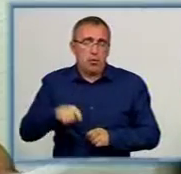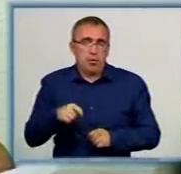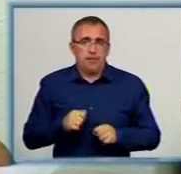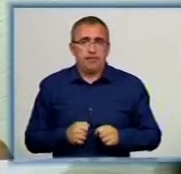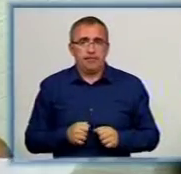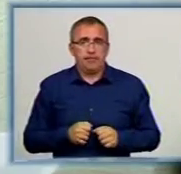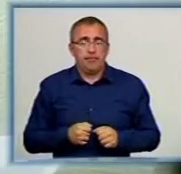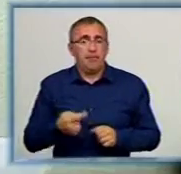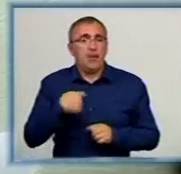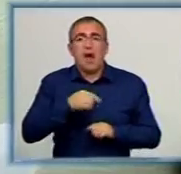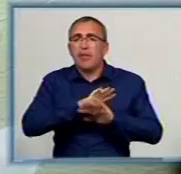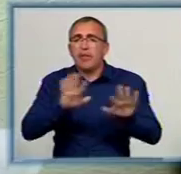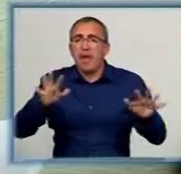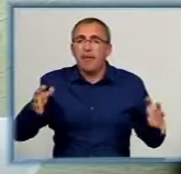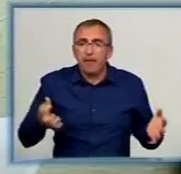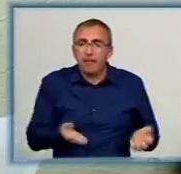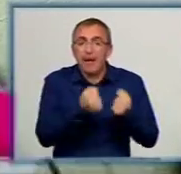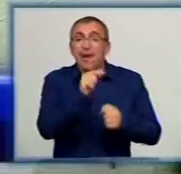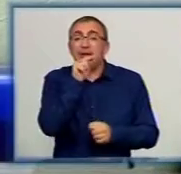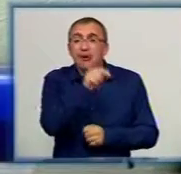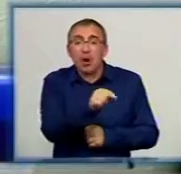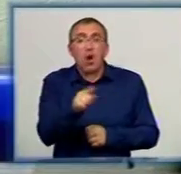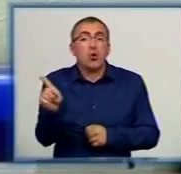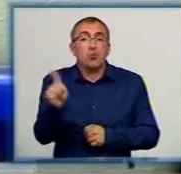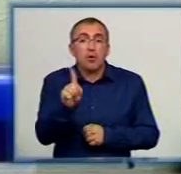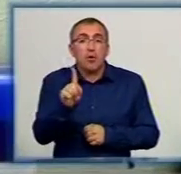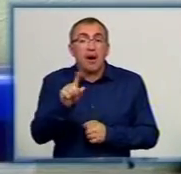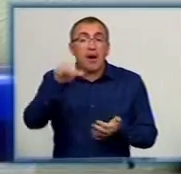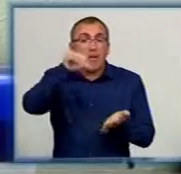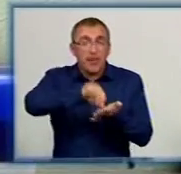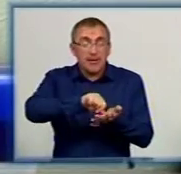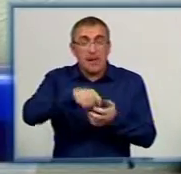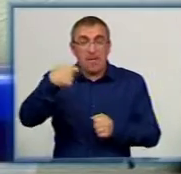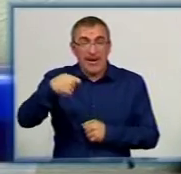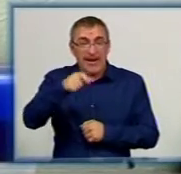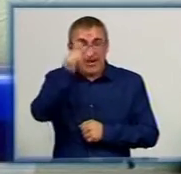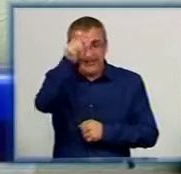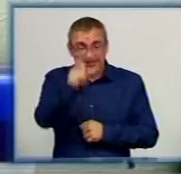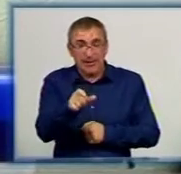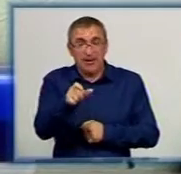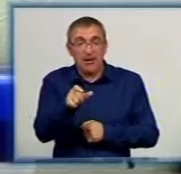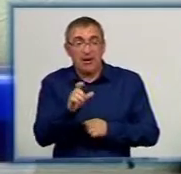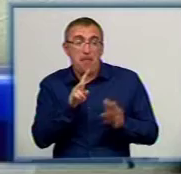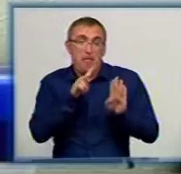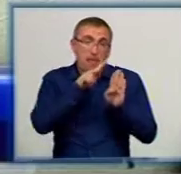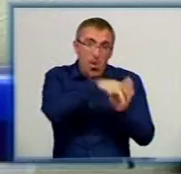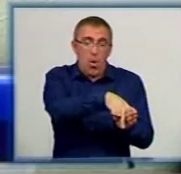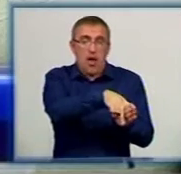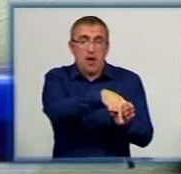Я не підтримую те, що на представників президента покладаються